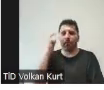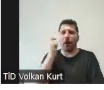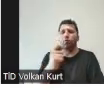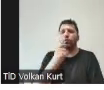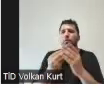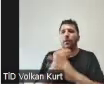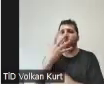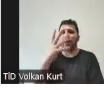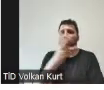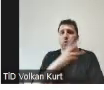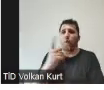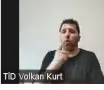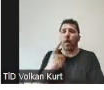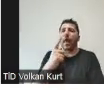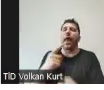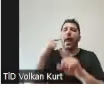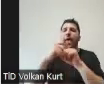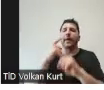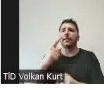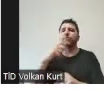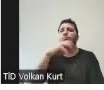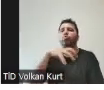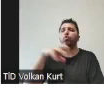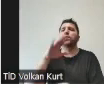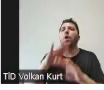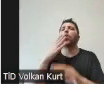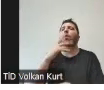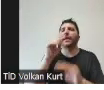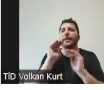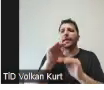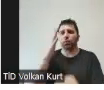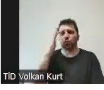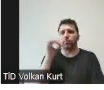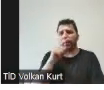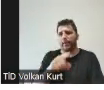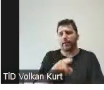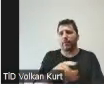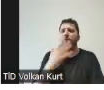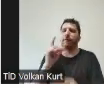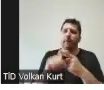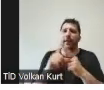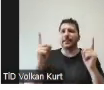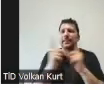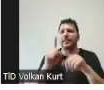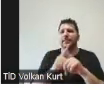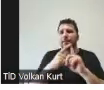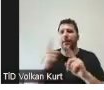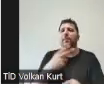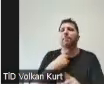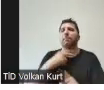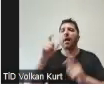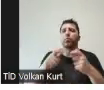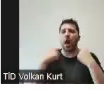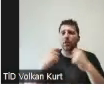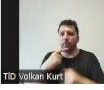yaptığımız 5 bin euroya ek olarak bütçelendirilmeyen bir destektir uzman desteği. Ve kısa vadelidir. Personel harcaması,